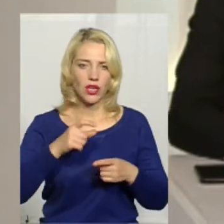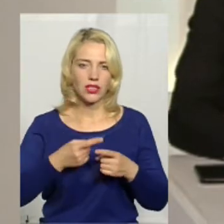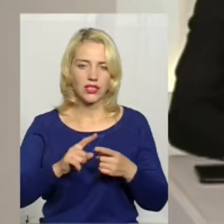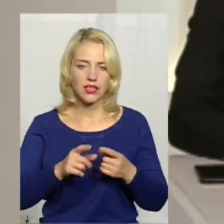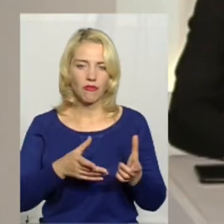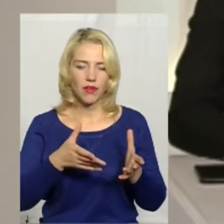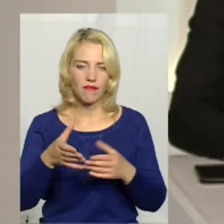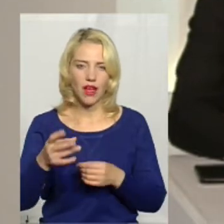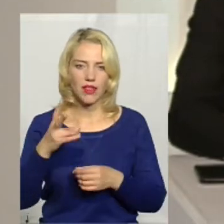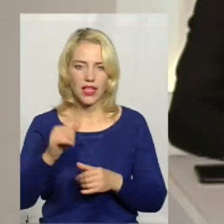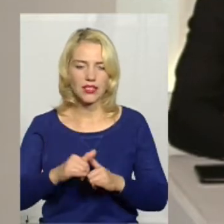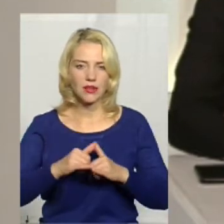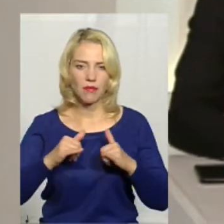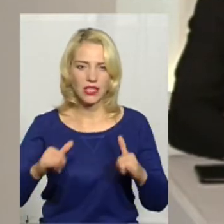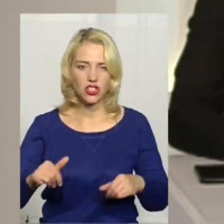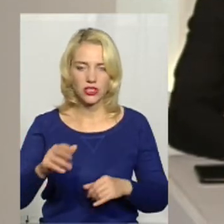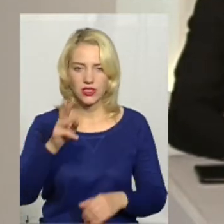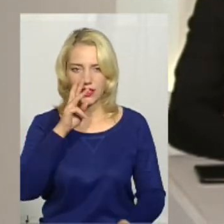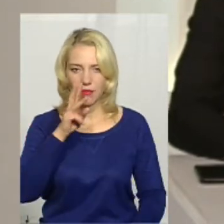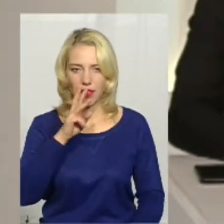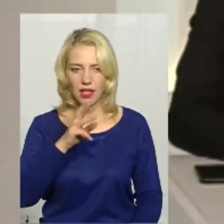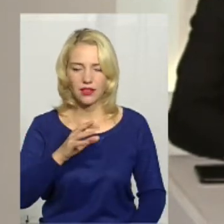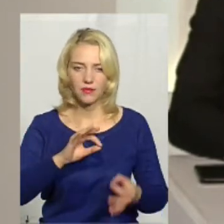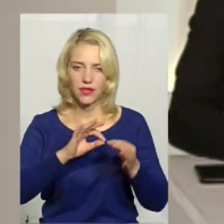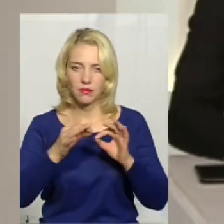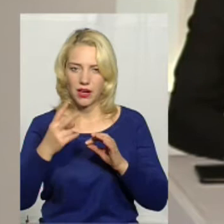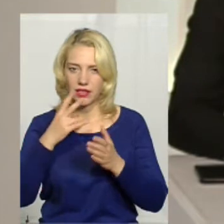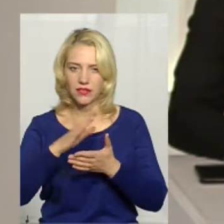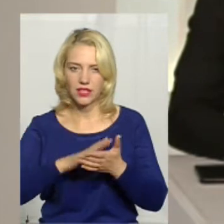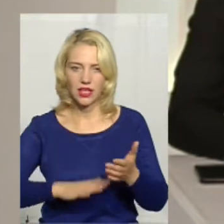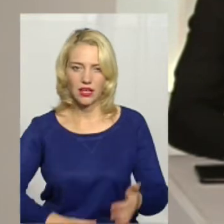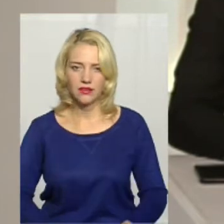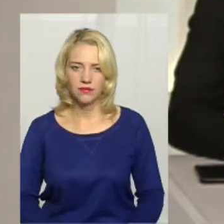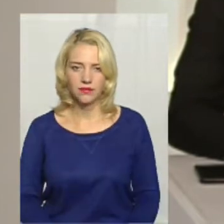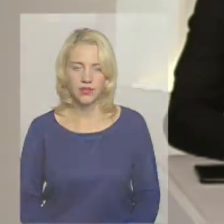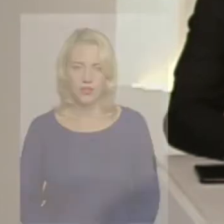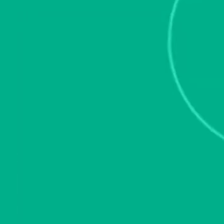повпливає на збільшення зарплат. Детальніше далі на екранах.